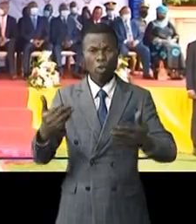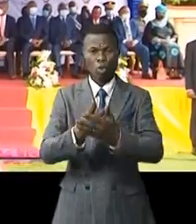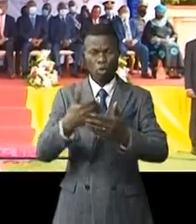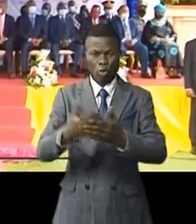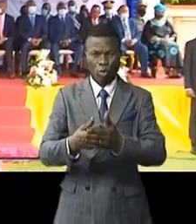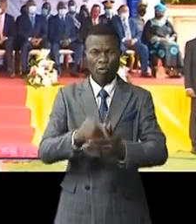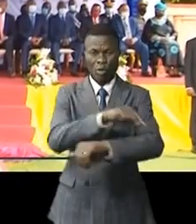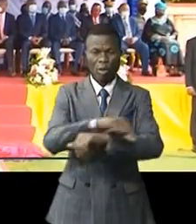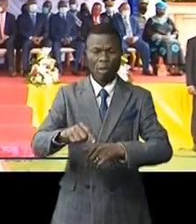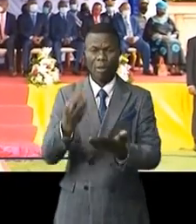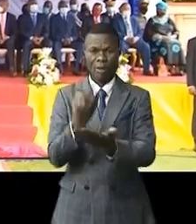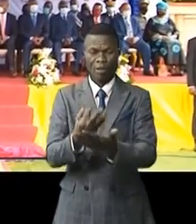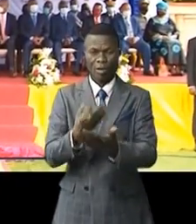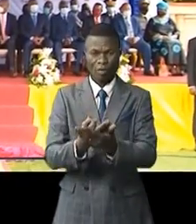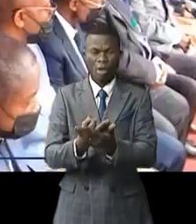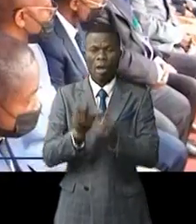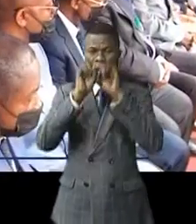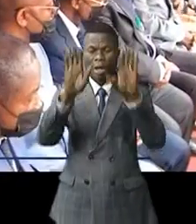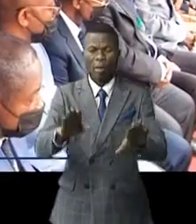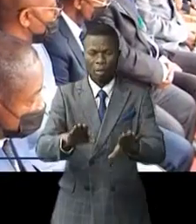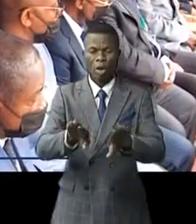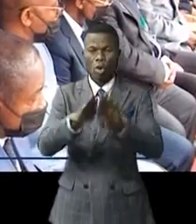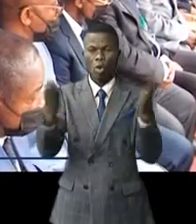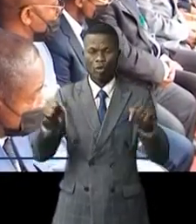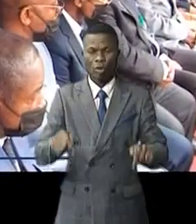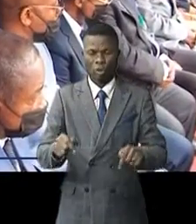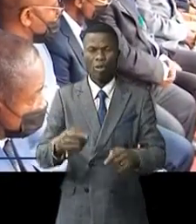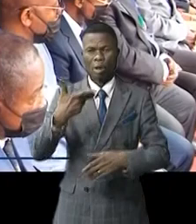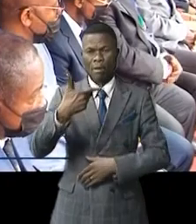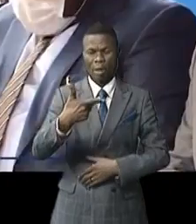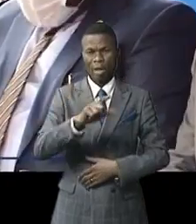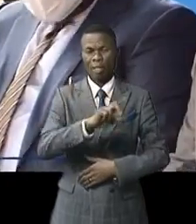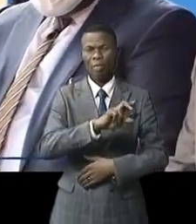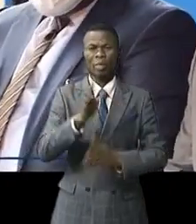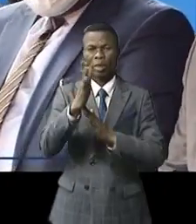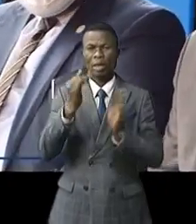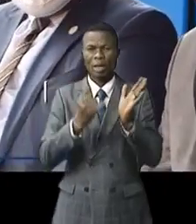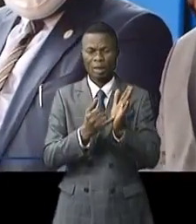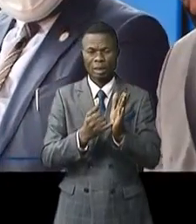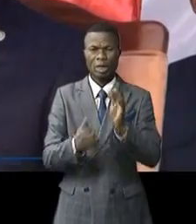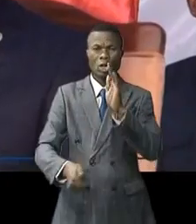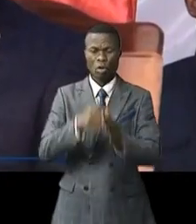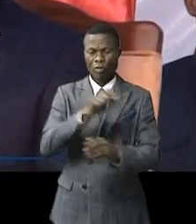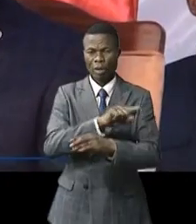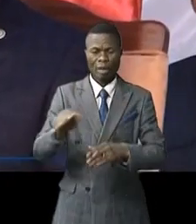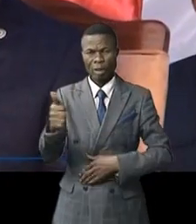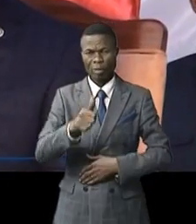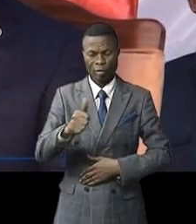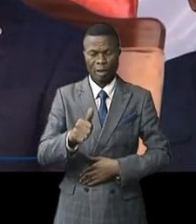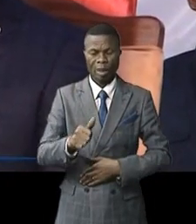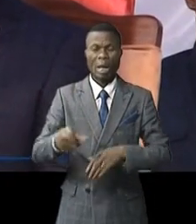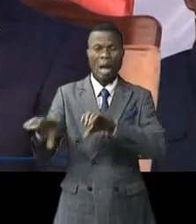inauguré ce mardi 16 novembre 2021. La cérémonie s'est déroulée en présence du président de la République,